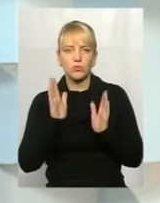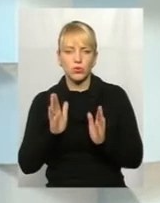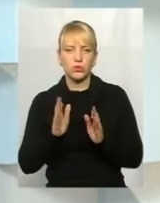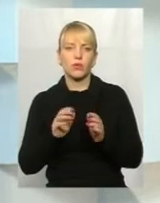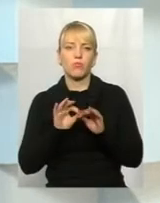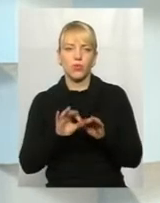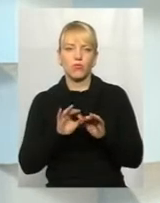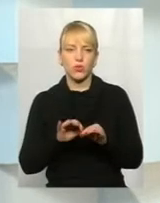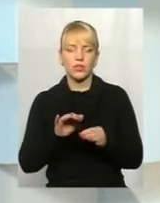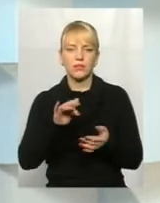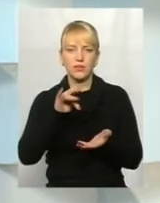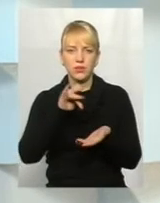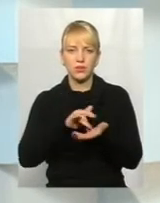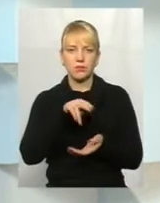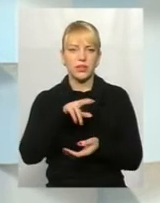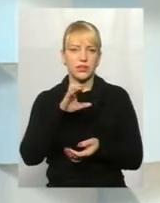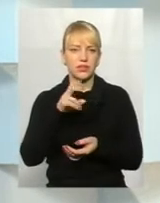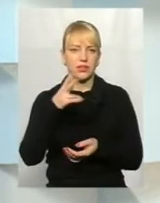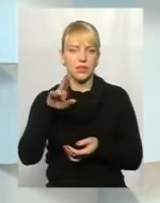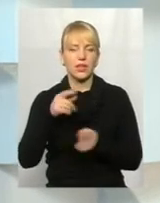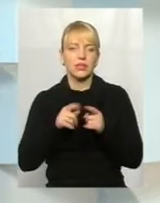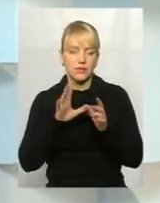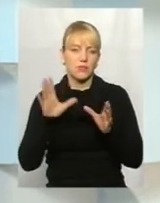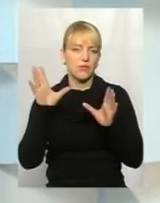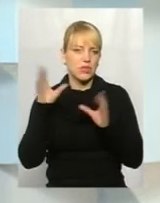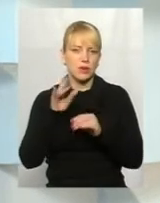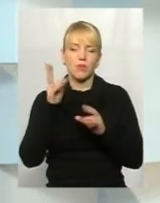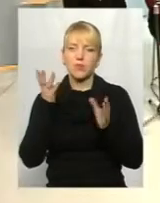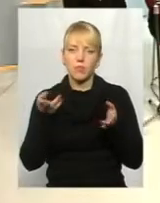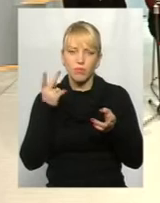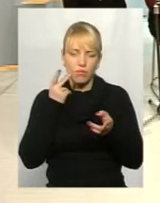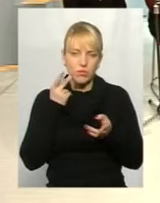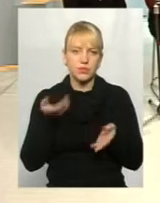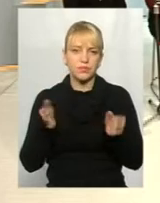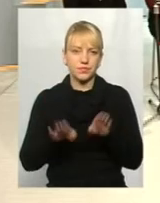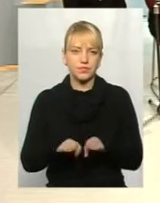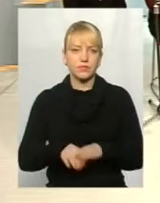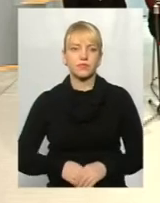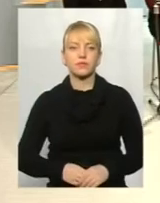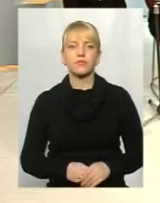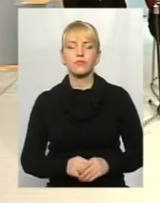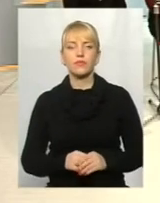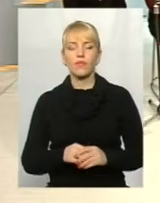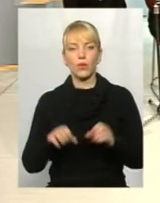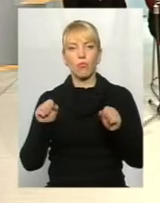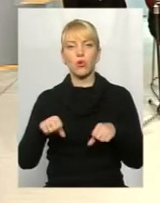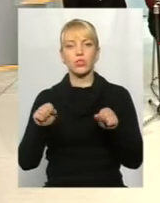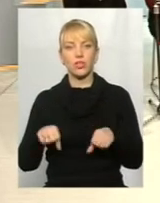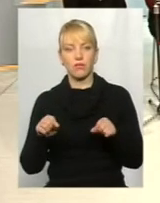центрам ПМСД. На теперішній час вони проводяться в дитячій поліклініці. Я ще дещо доповню. Можливо,